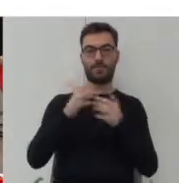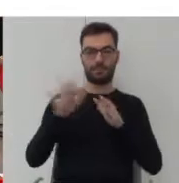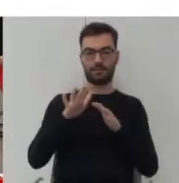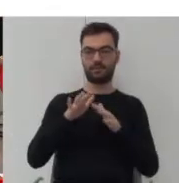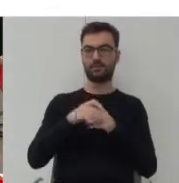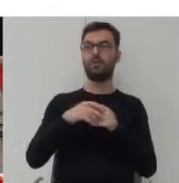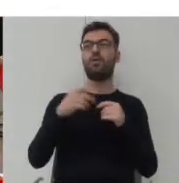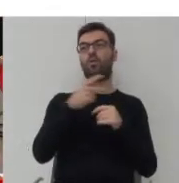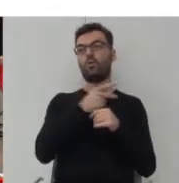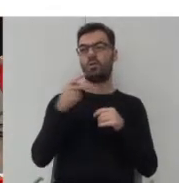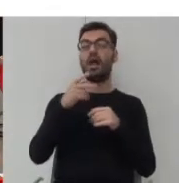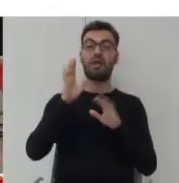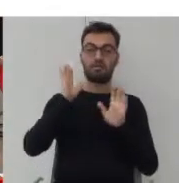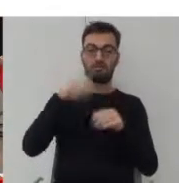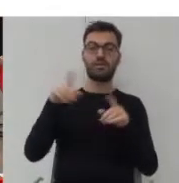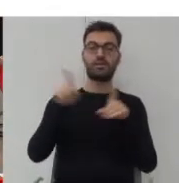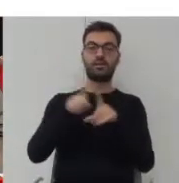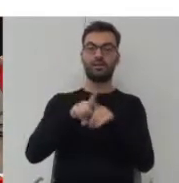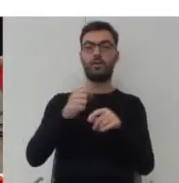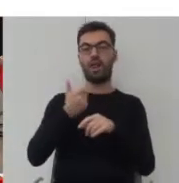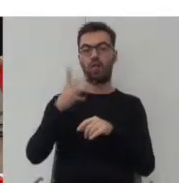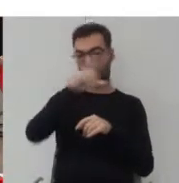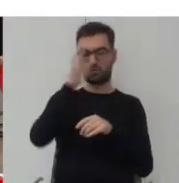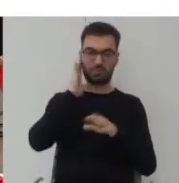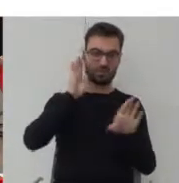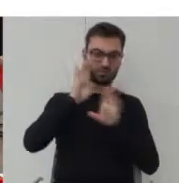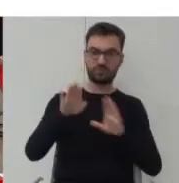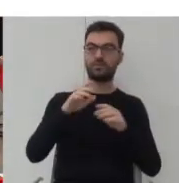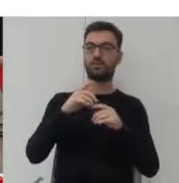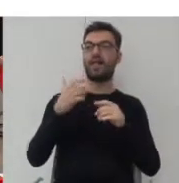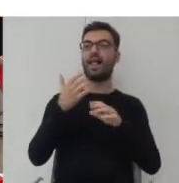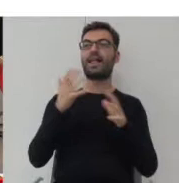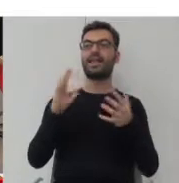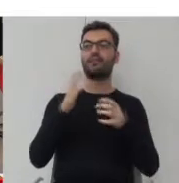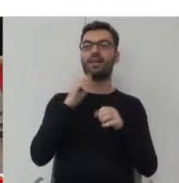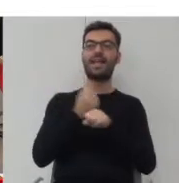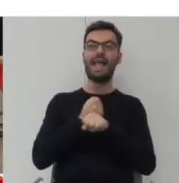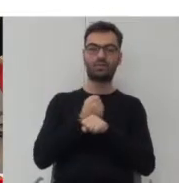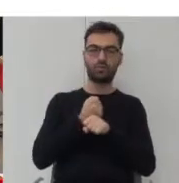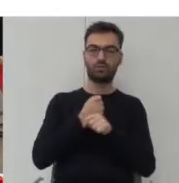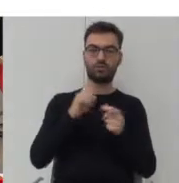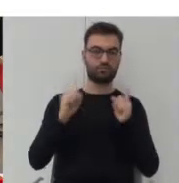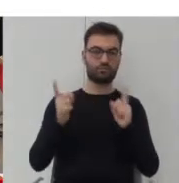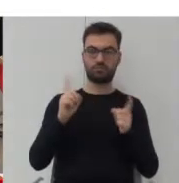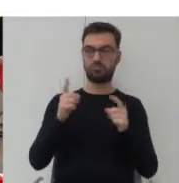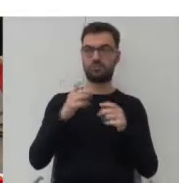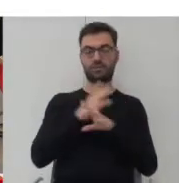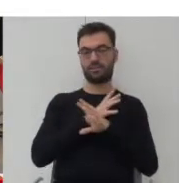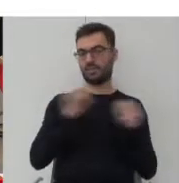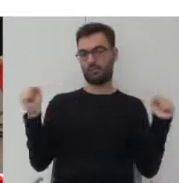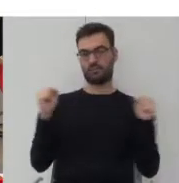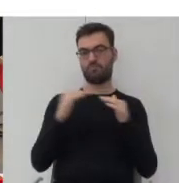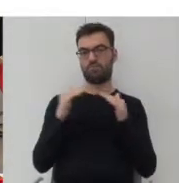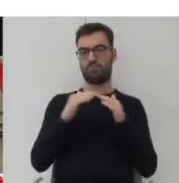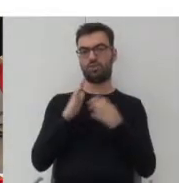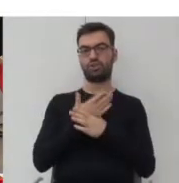zamieszkiwane przez tę samą ilość ludzi. No i gęstości w obydwu przypadkach tak naprawdę są dramatyczne, porównując